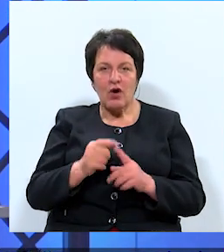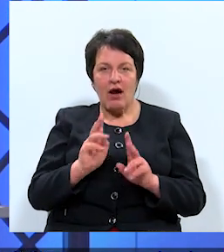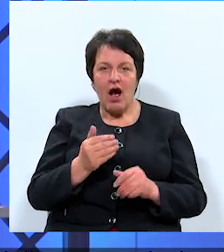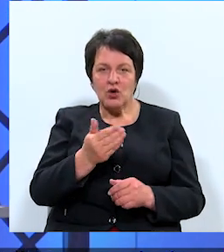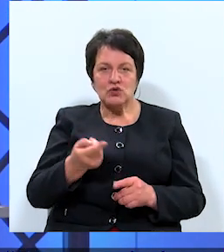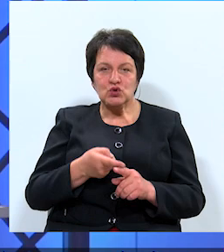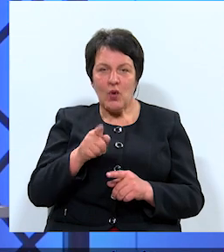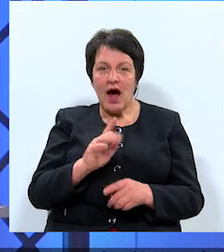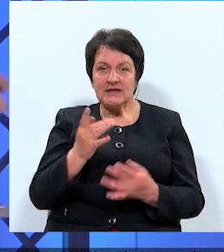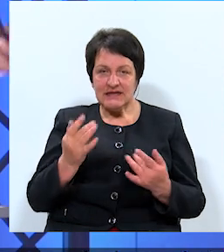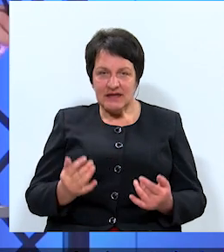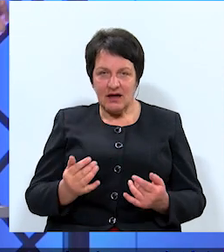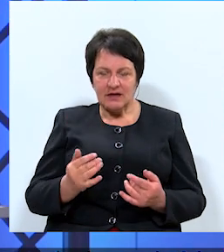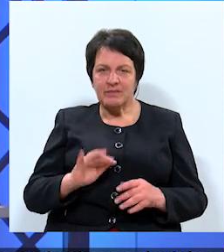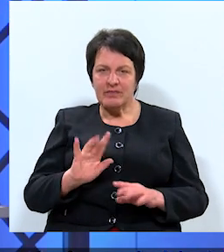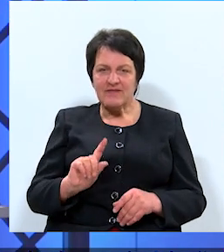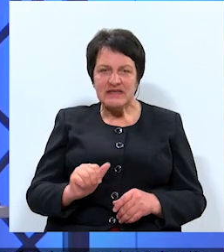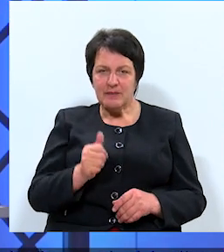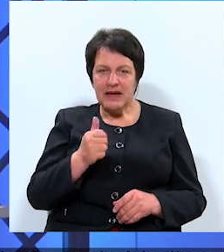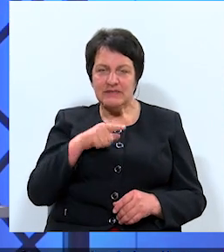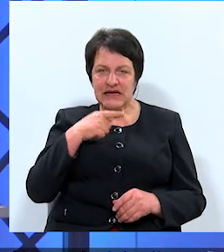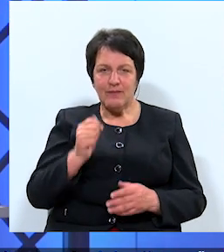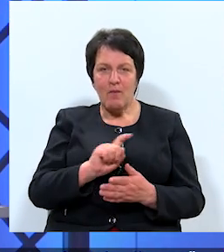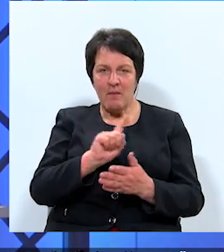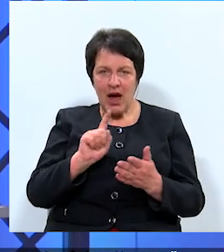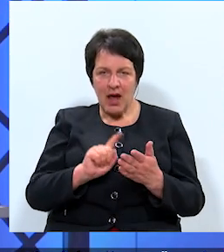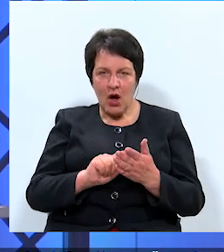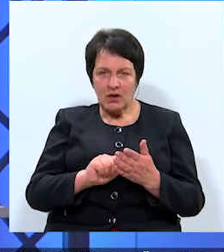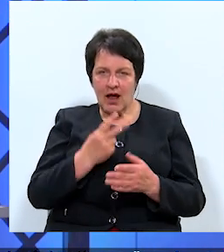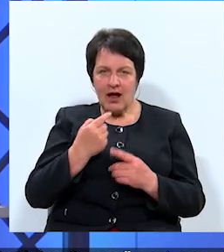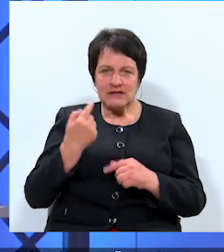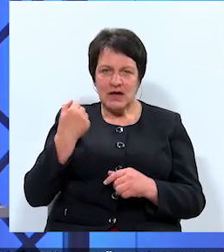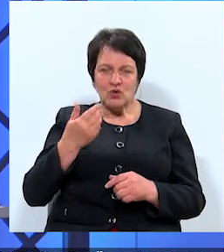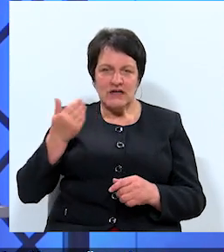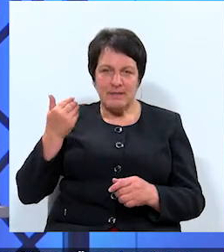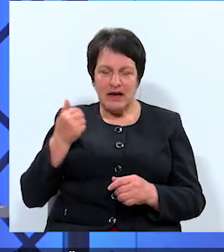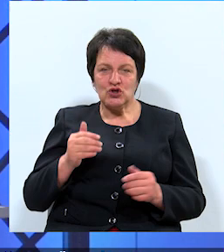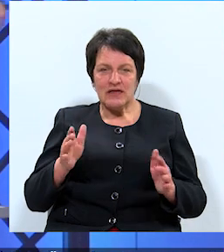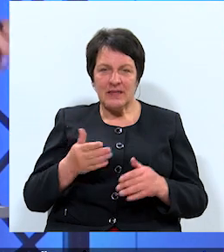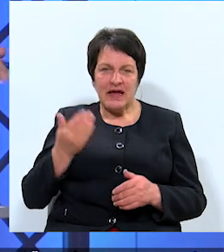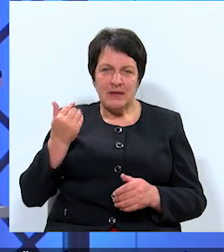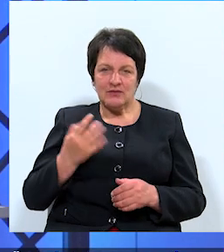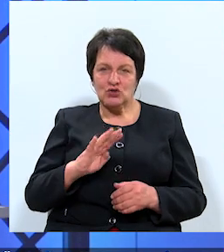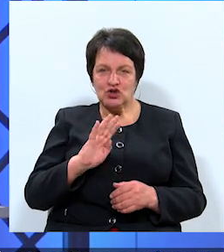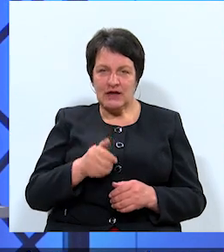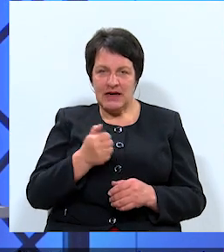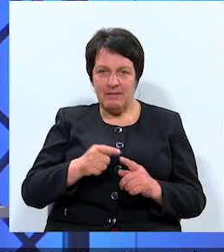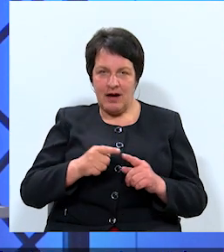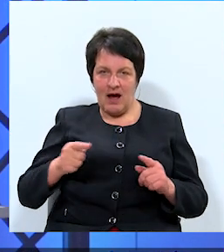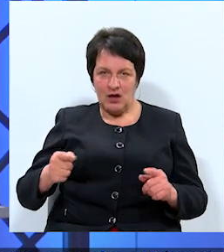atrisināsiet. Mēs pirms gribētu pajautāt tādu atskatu uz šo iepriekšējo sasaukumu uz iepriekšējiem četriem gadiem.